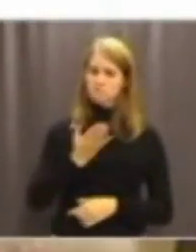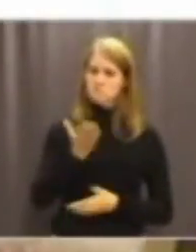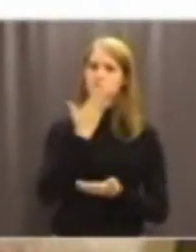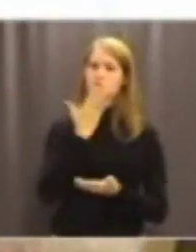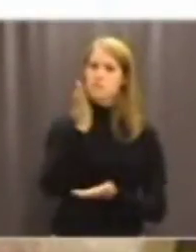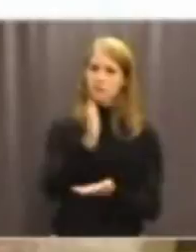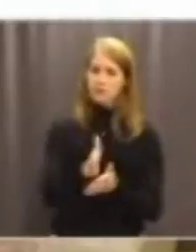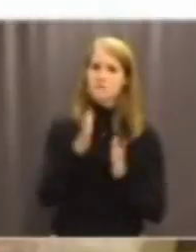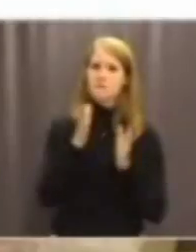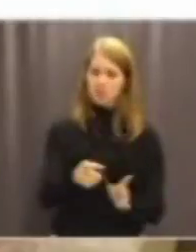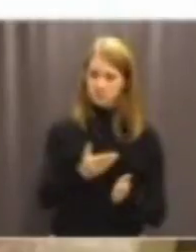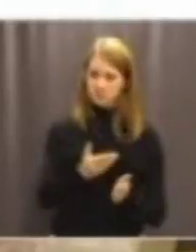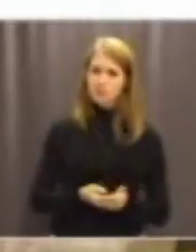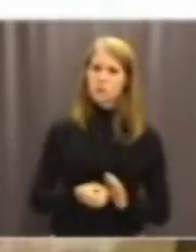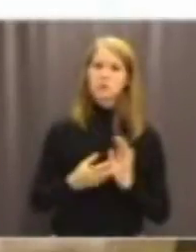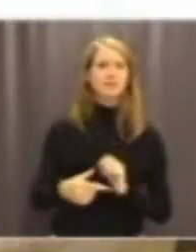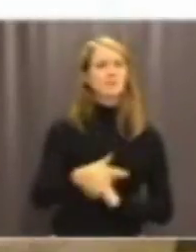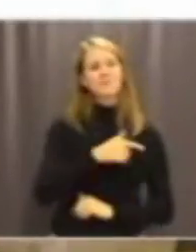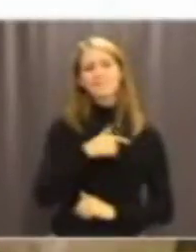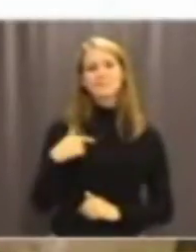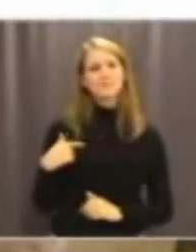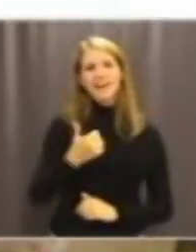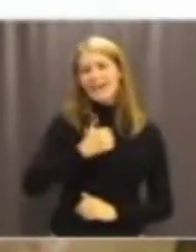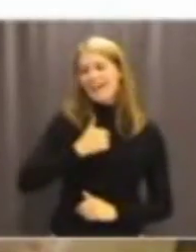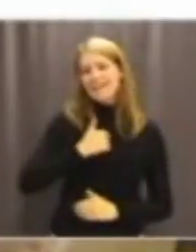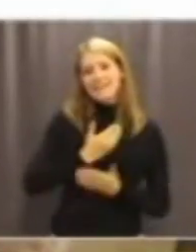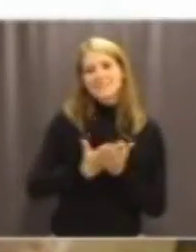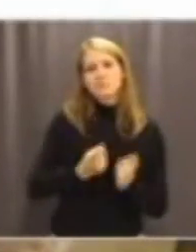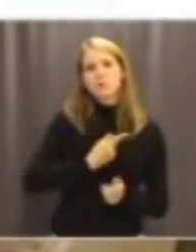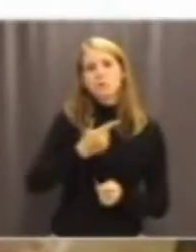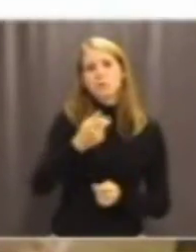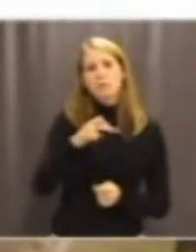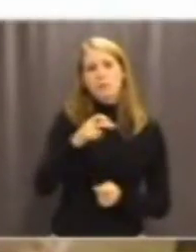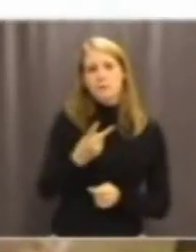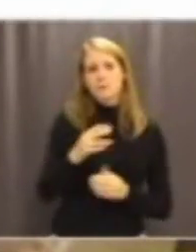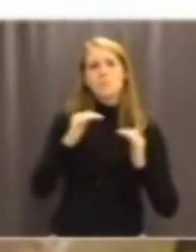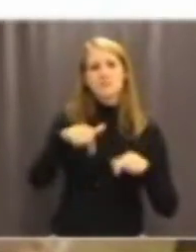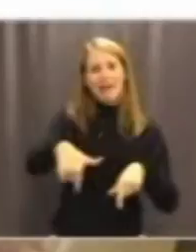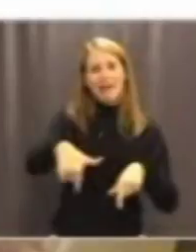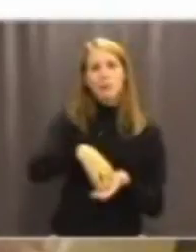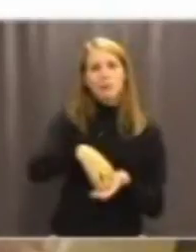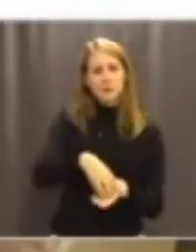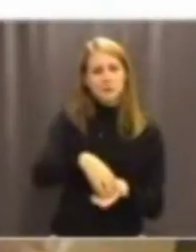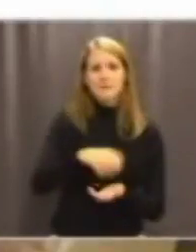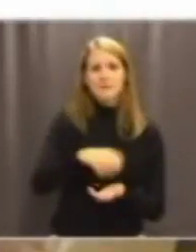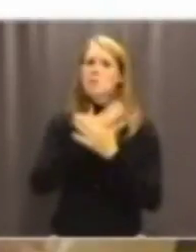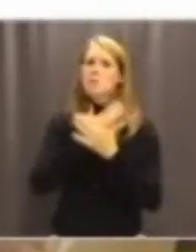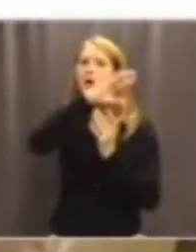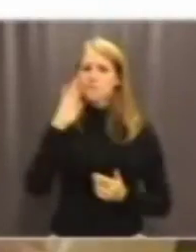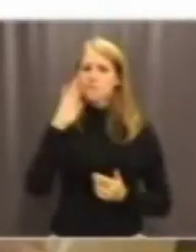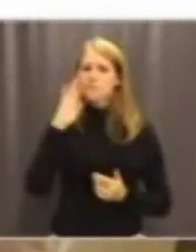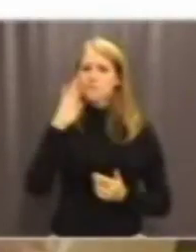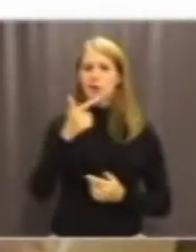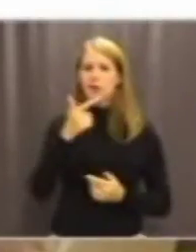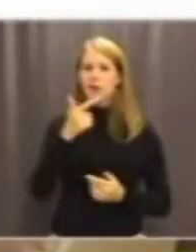eftersom vi inte äger så mycket torrmåsar inom själva kommunen utan det finns många gamla torrmåsar och vi